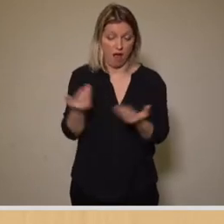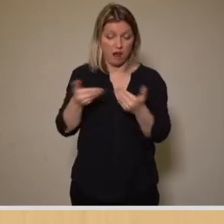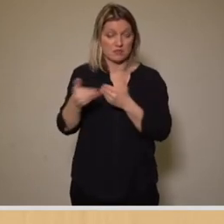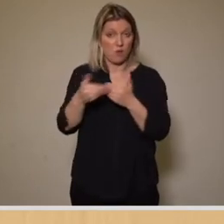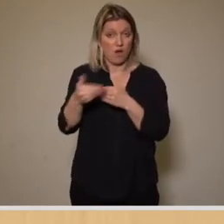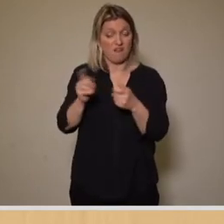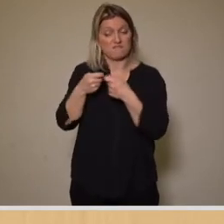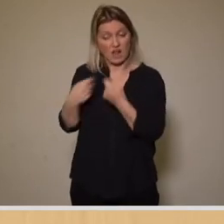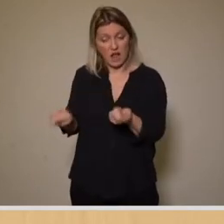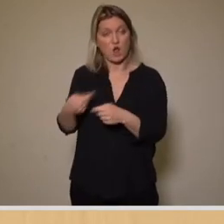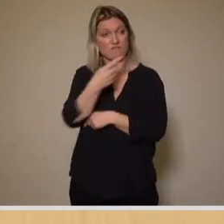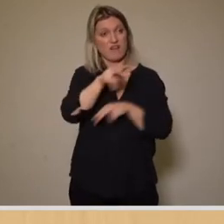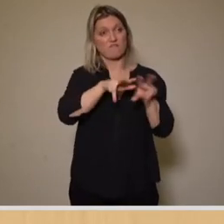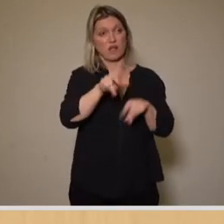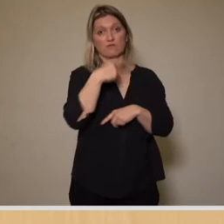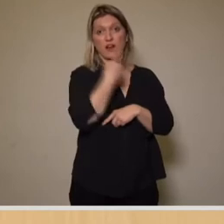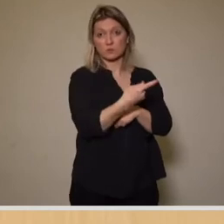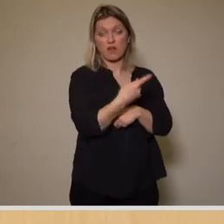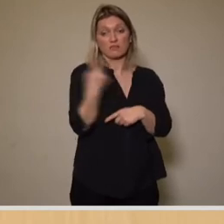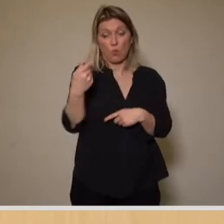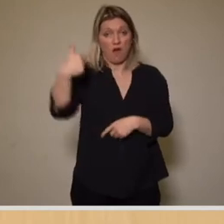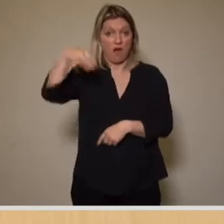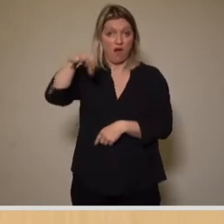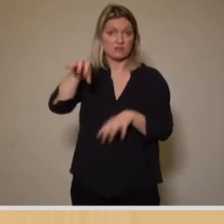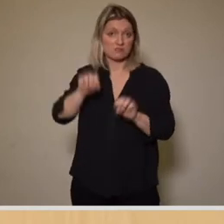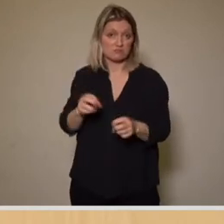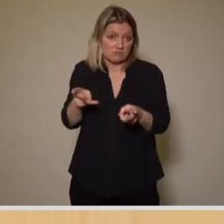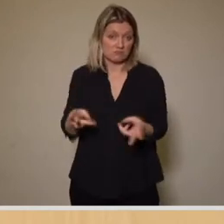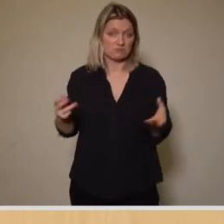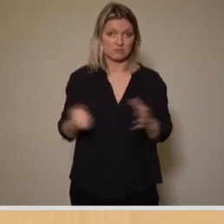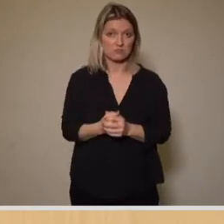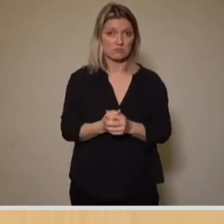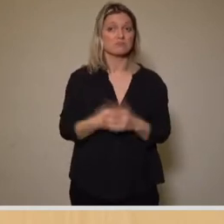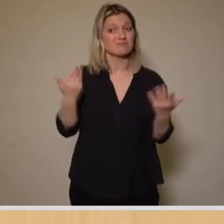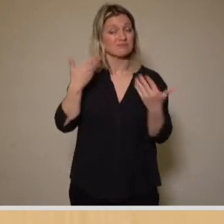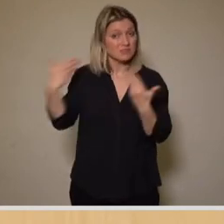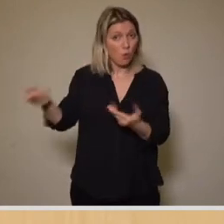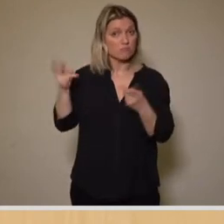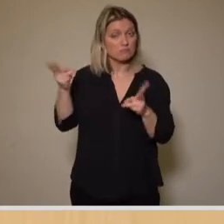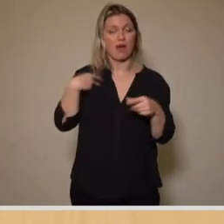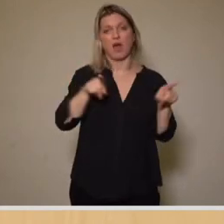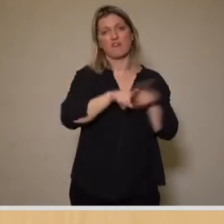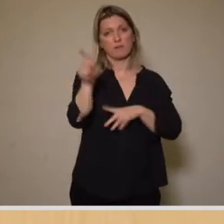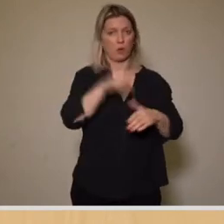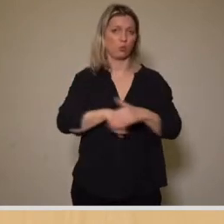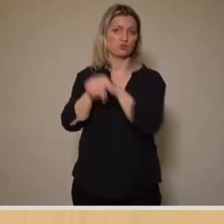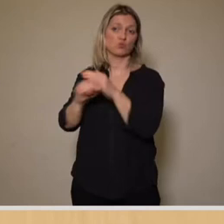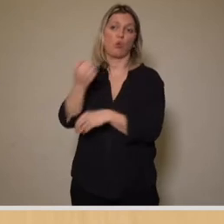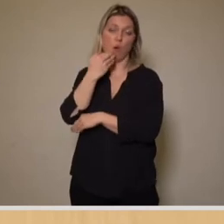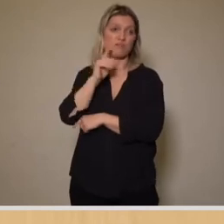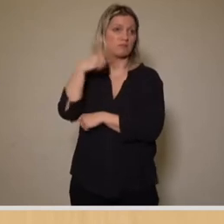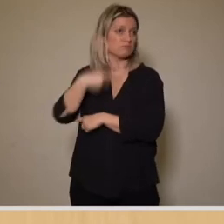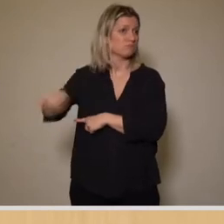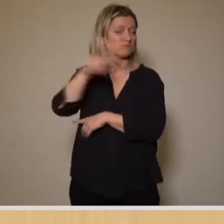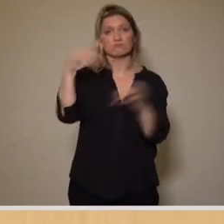im Vorschlag der Verwaltung für uns die einzig realistische Option. Entsprechend unterstützen wir diese als FDP-Fraktion und hoffen auf eine zeitnahe Abstimmung.